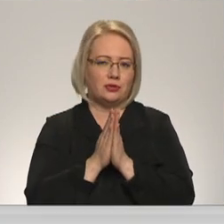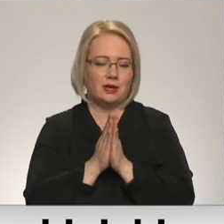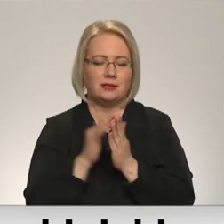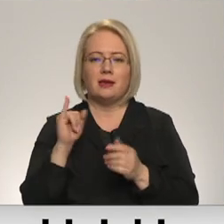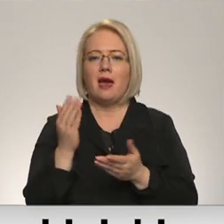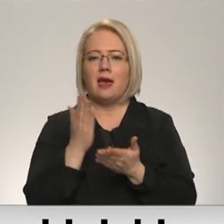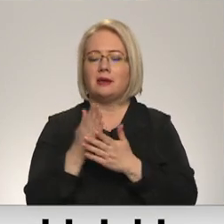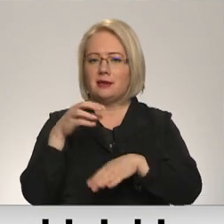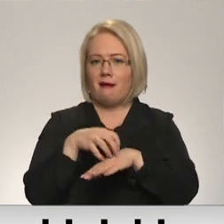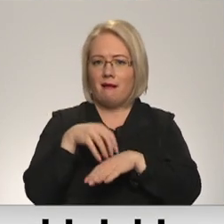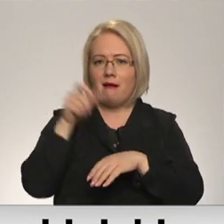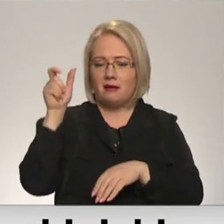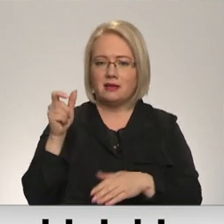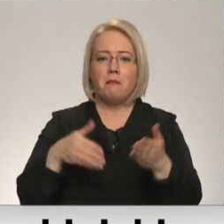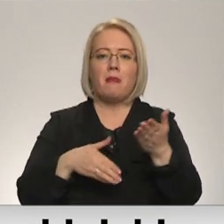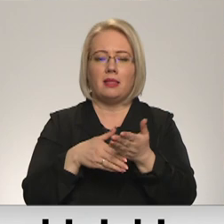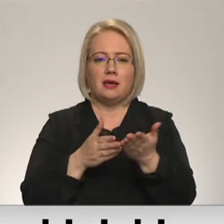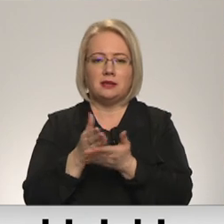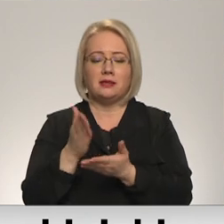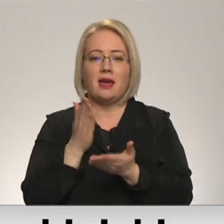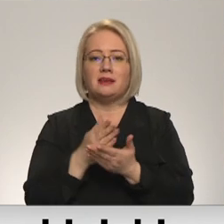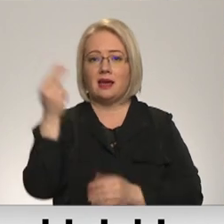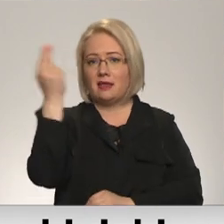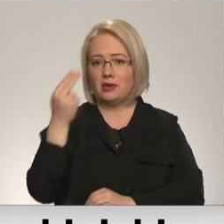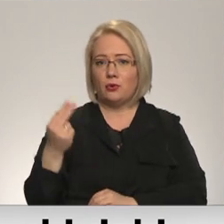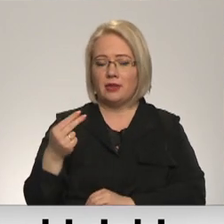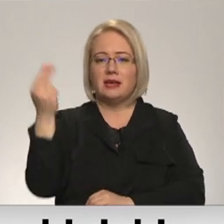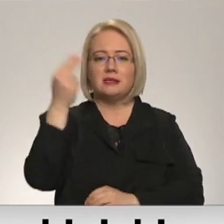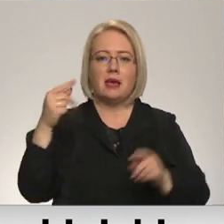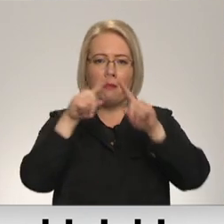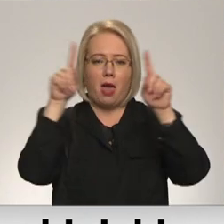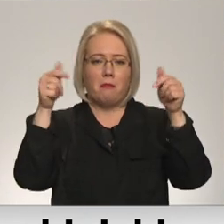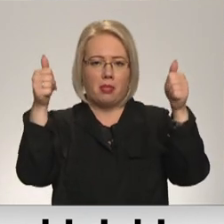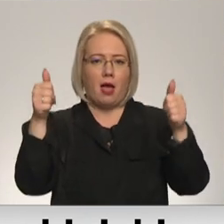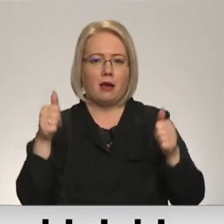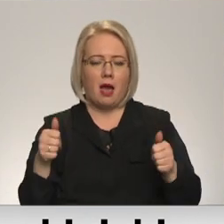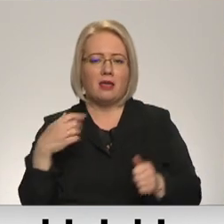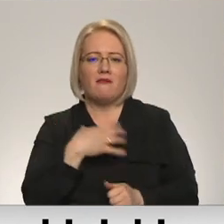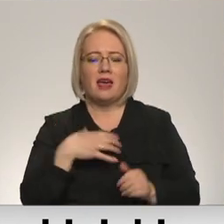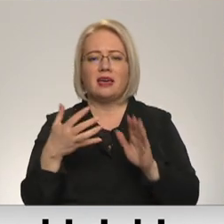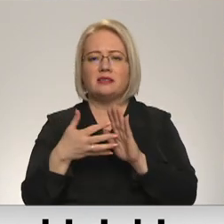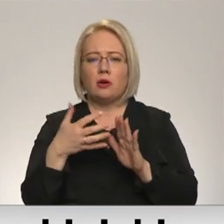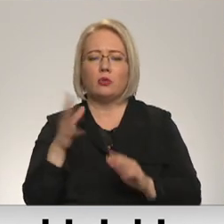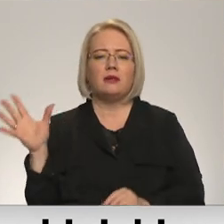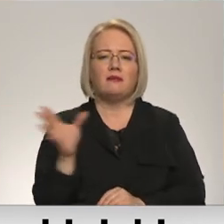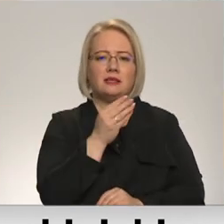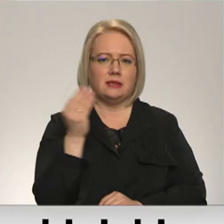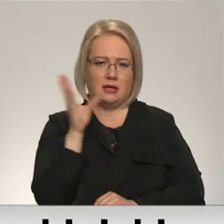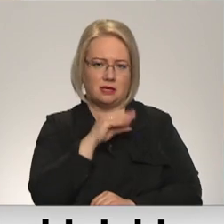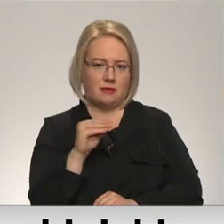palīdzi šai sfērā. Ja esi gleznotājs, zīmē plakātu. Vajag izmantot visas iespējas.